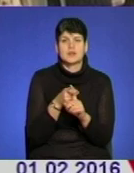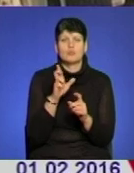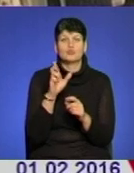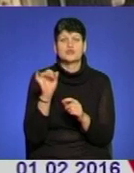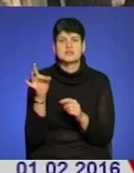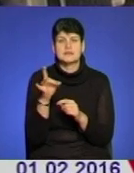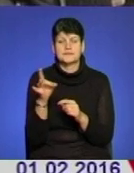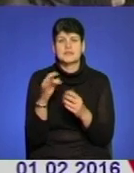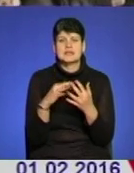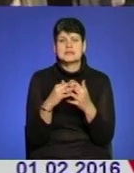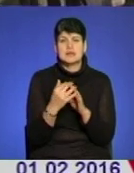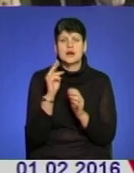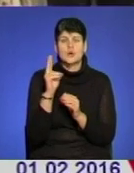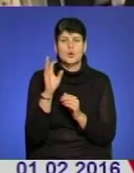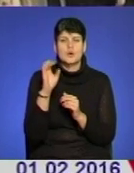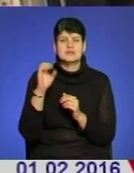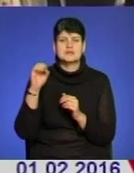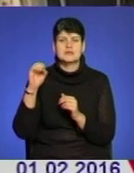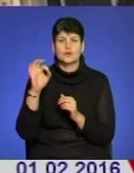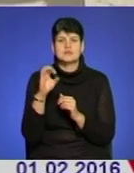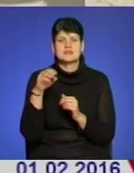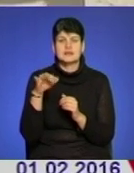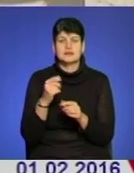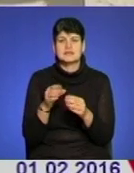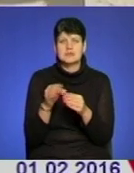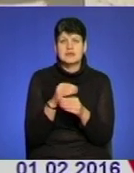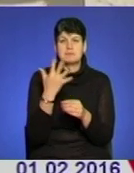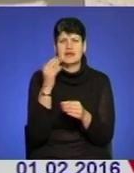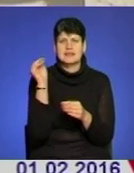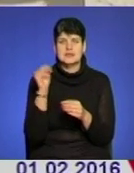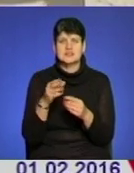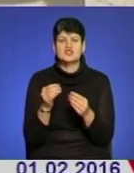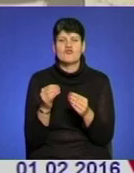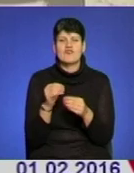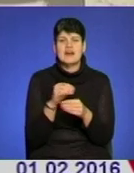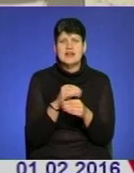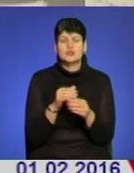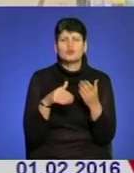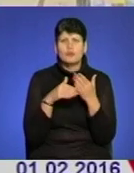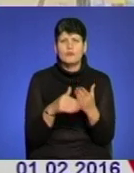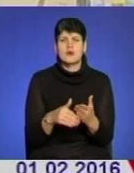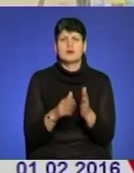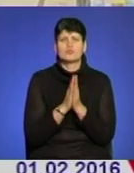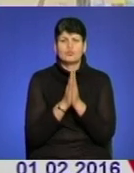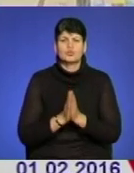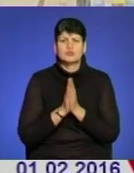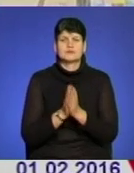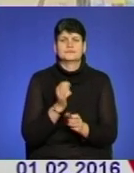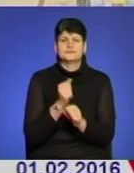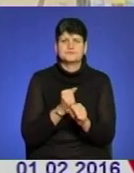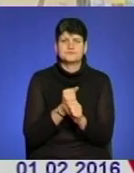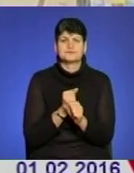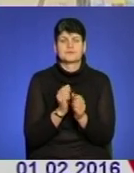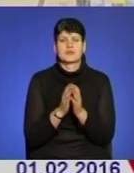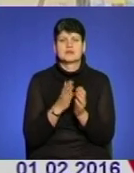Жінки із села Костільники наліпили 5,5 тисяч вареників. Допомагають не лише працею, а й молитвою за наших хлопців.